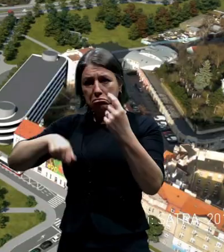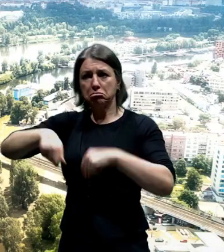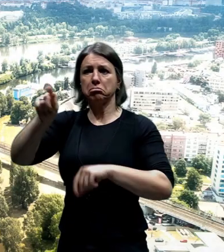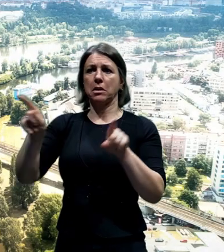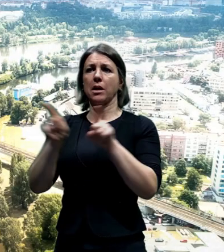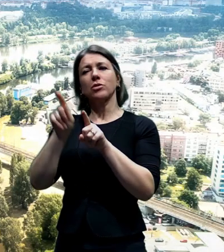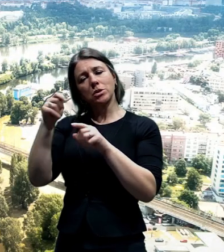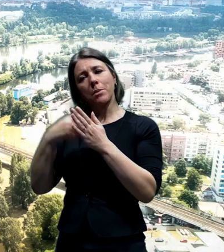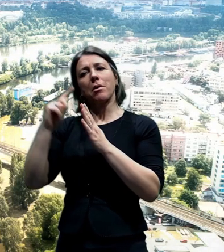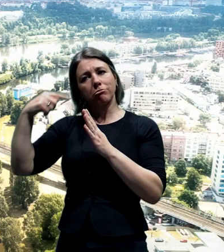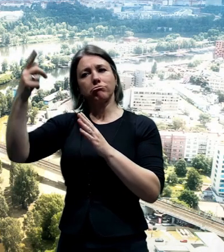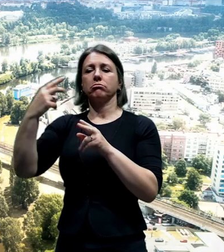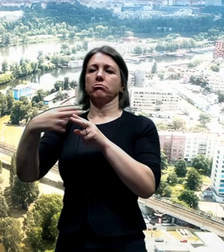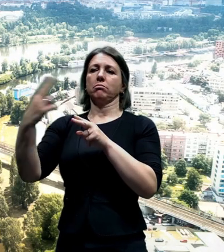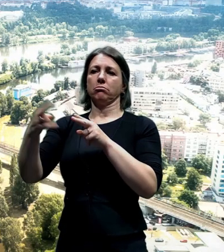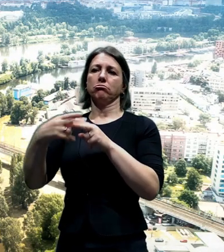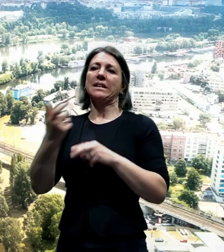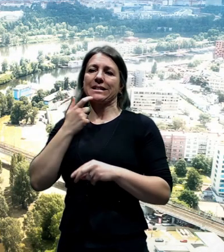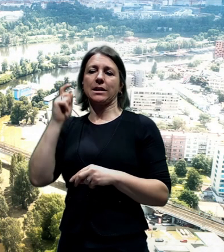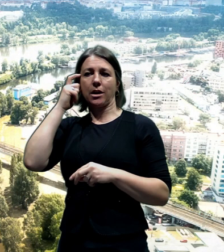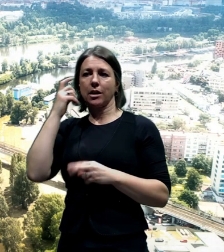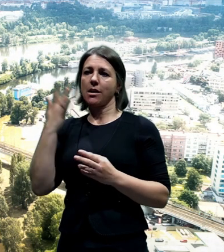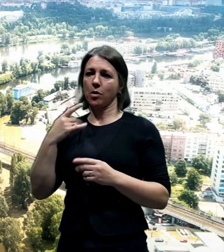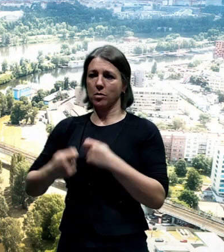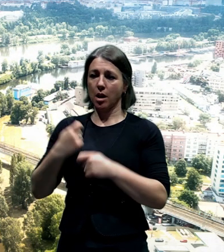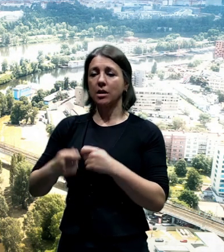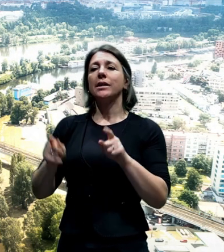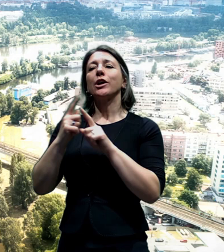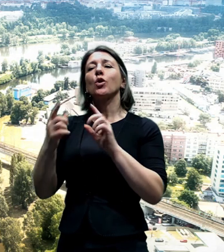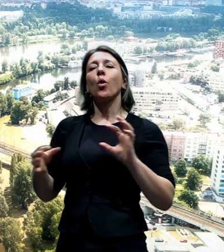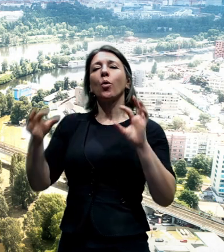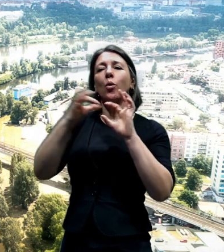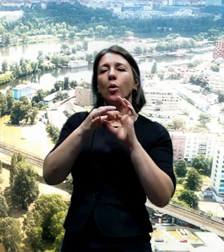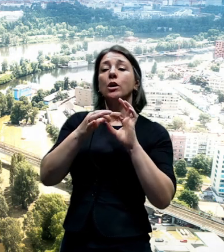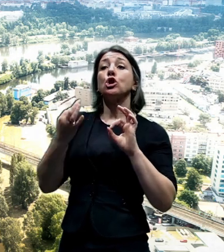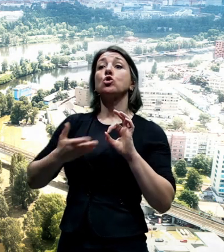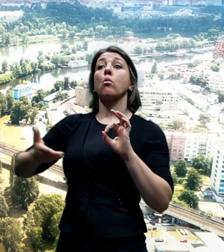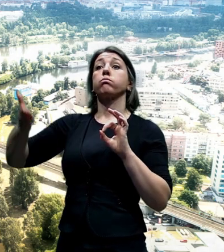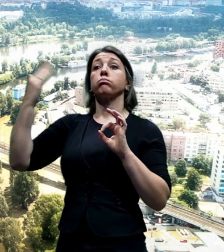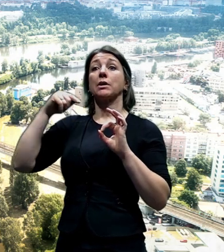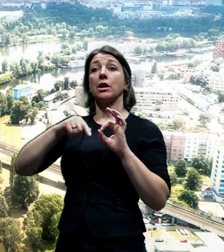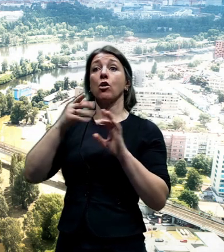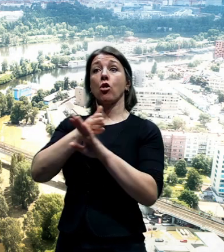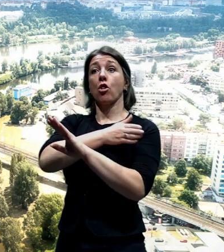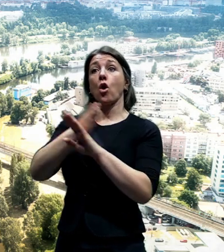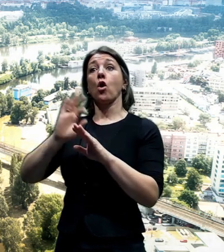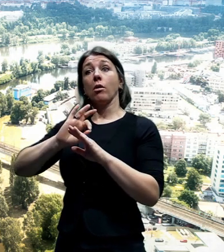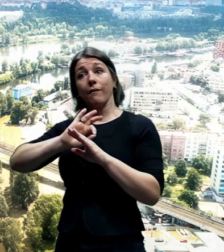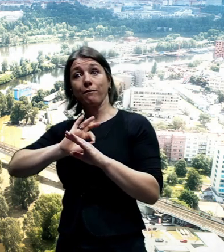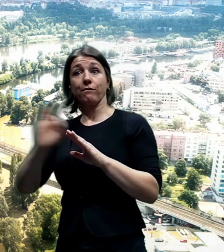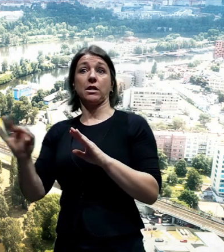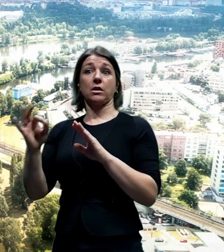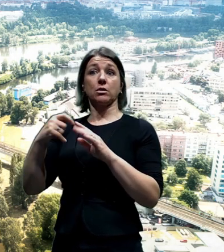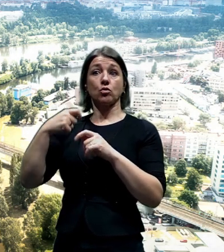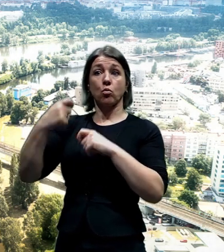a vlastně navázat na to, co jsme dokázali jak jsme dokázali